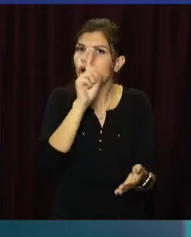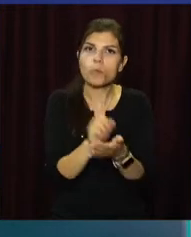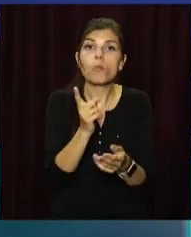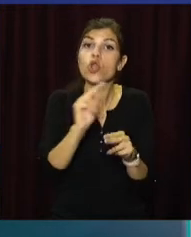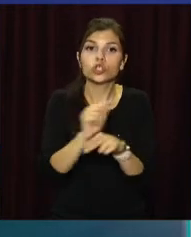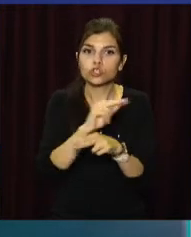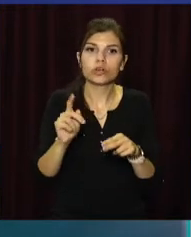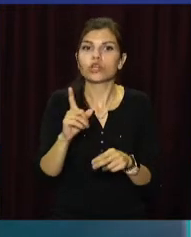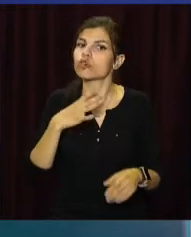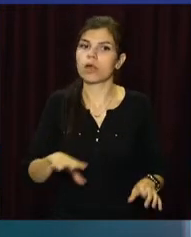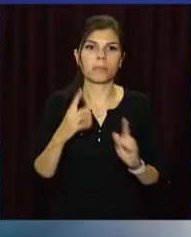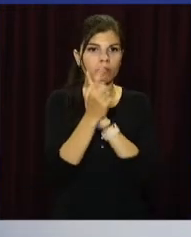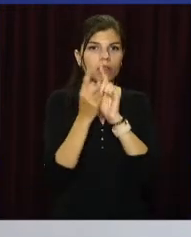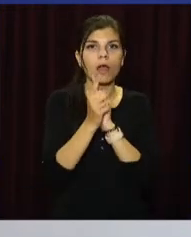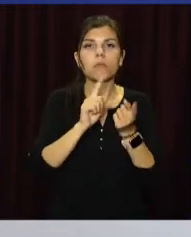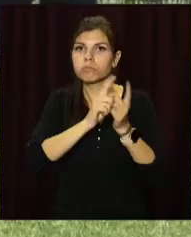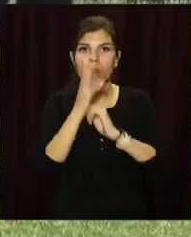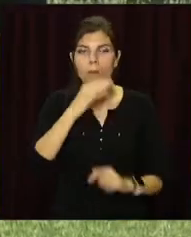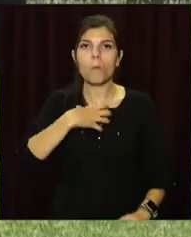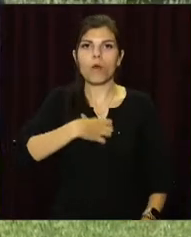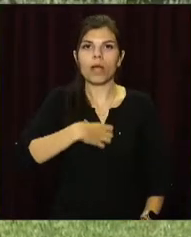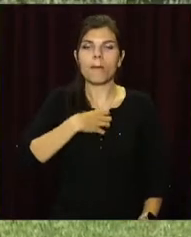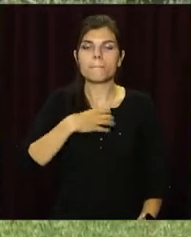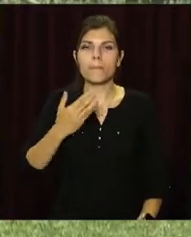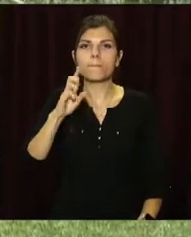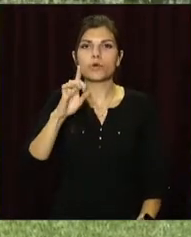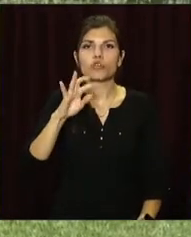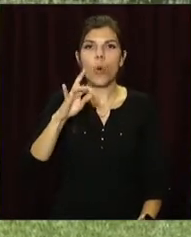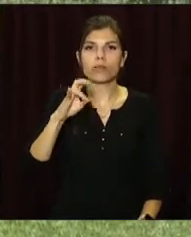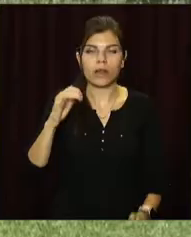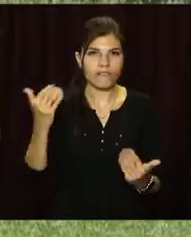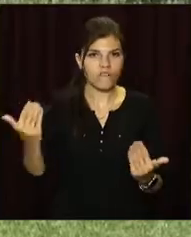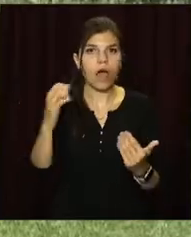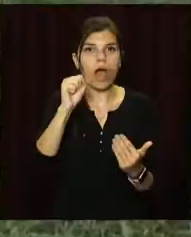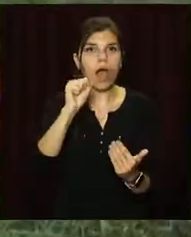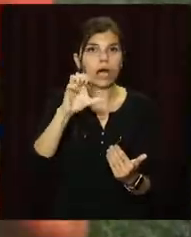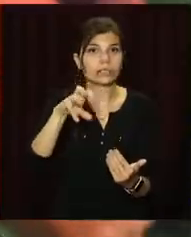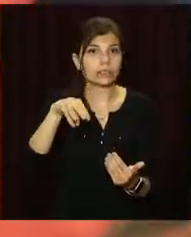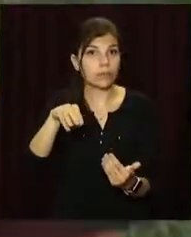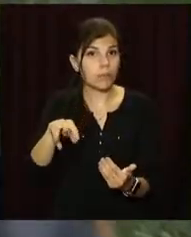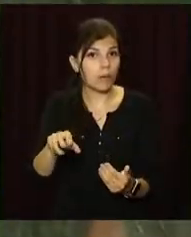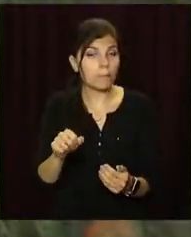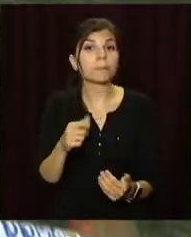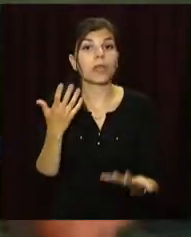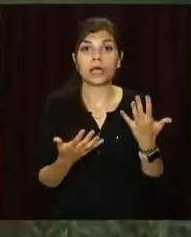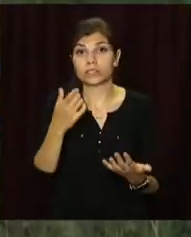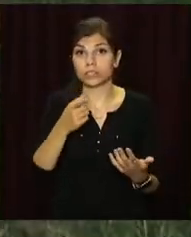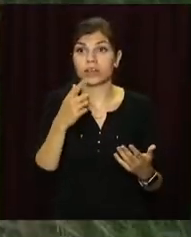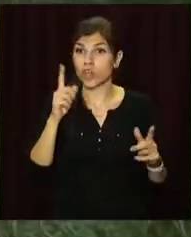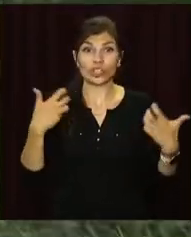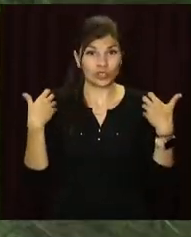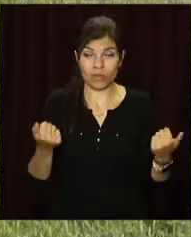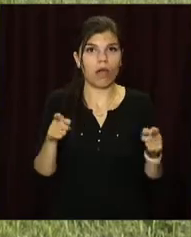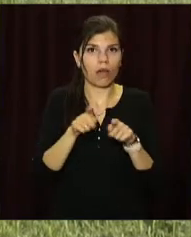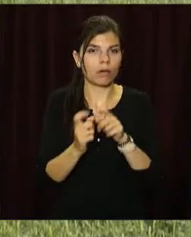заболівання не трансформувалося в бронхіальну астму. За словами комунальників, на великих площах вони змушені косити алергенну траву. А от власникам